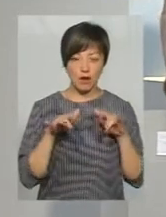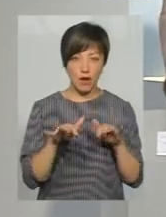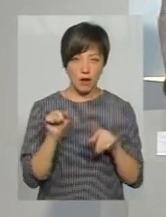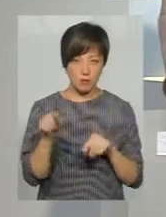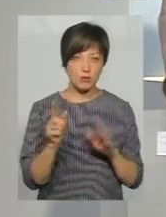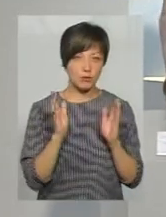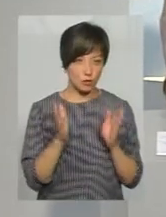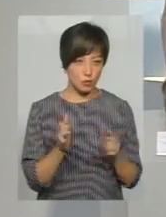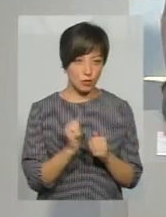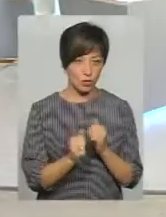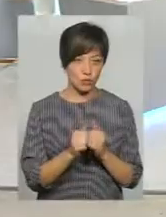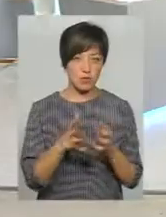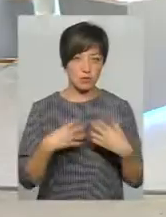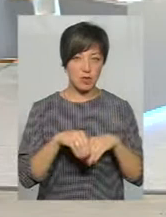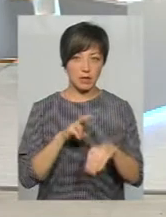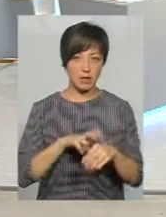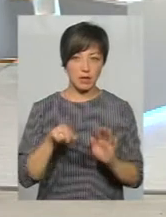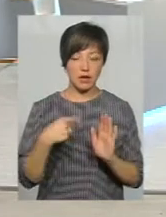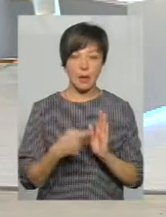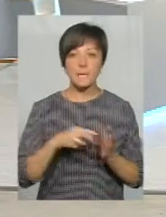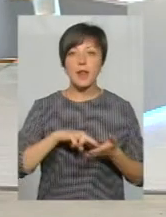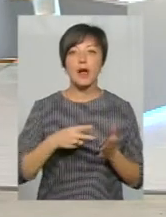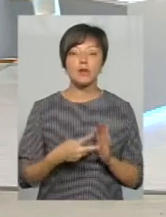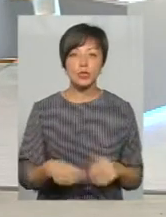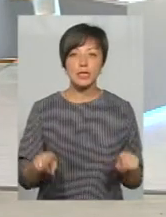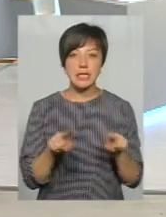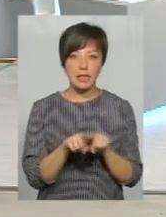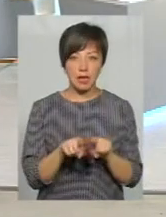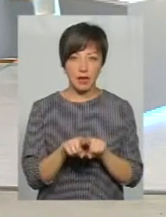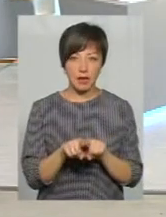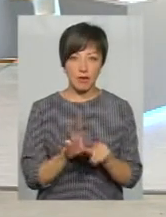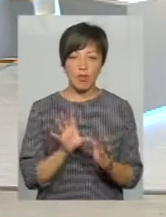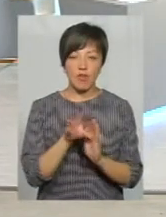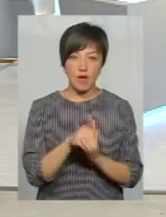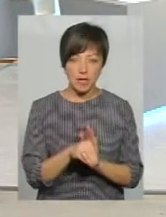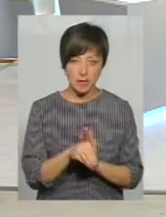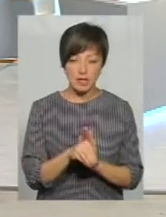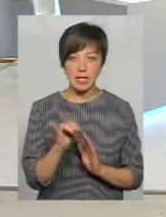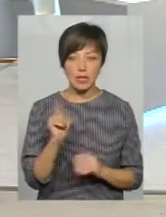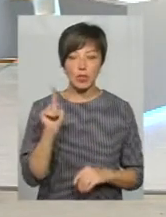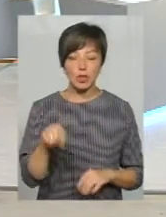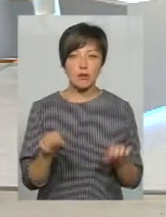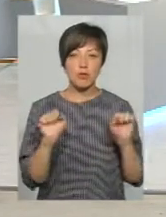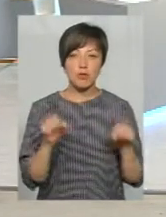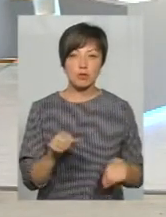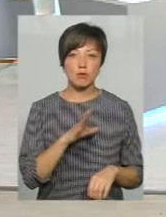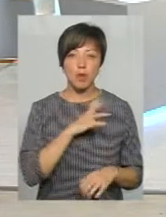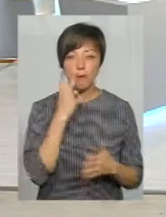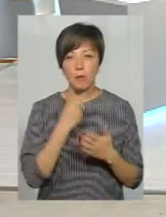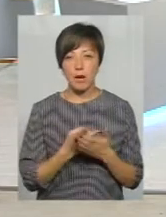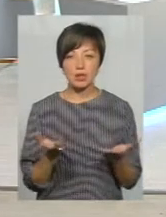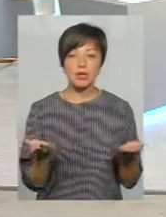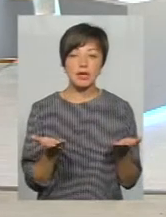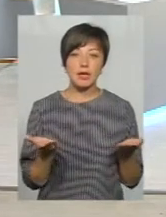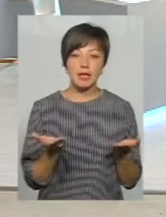будуть в кожного сімейного лікаря? Планується таке провадити і тоді вже можна було б побачити,